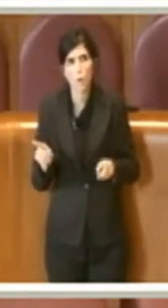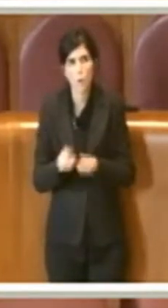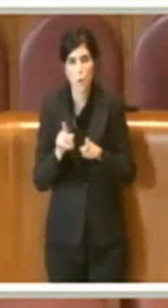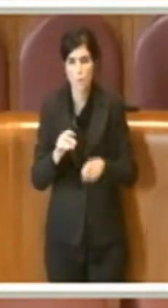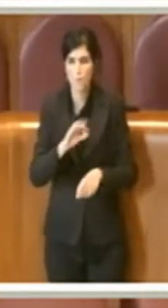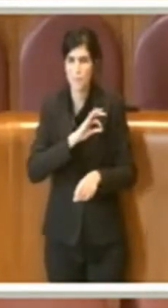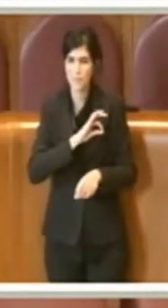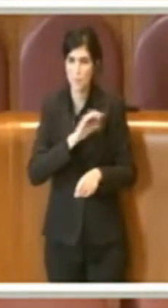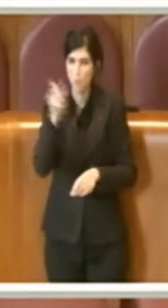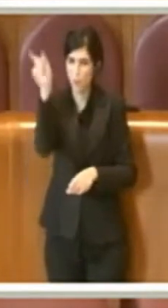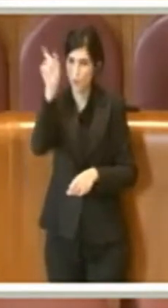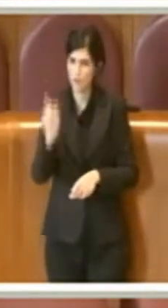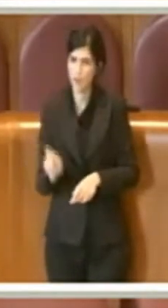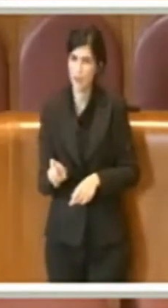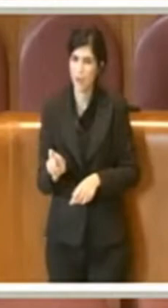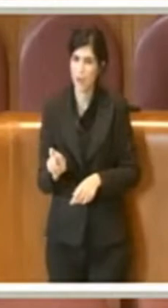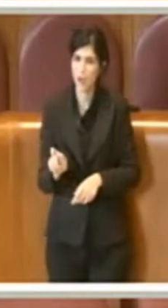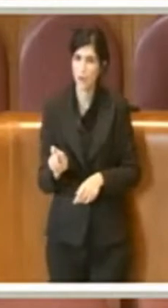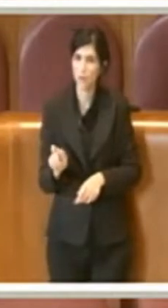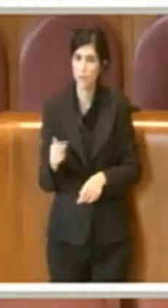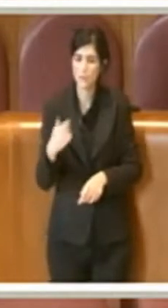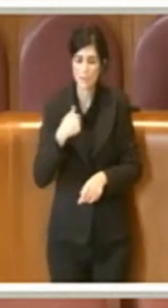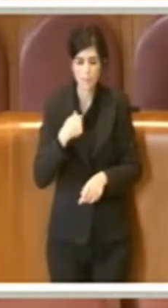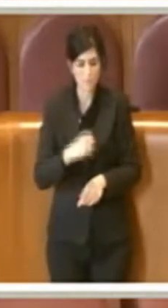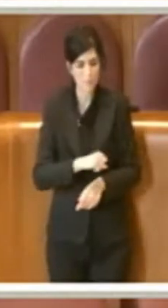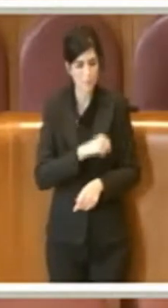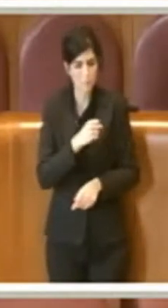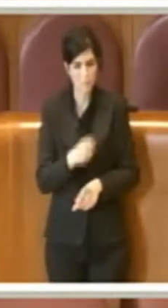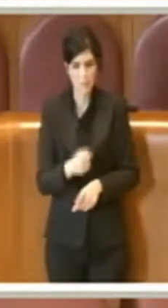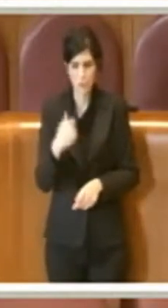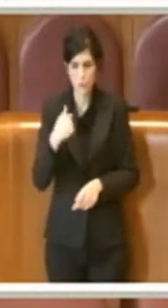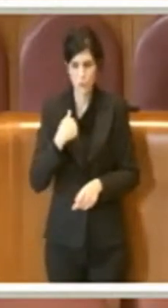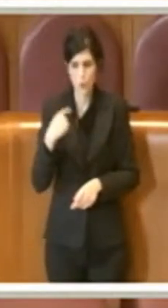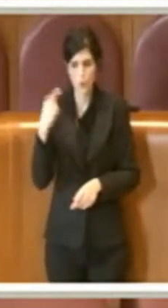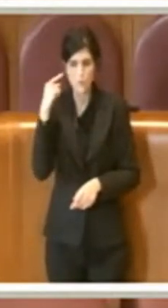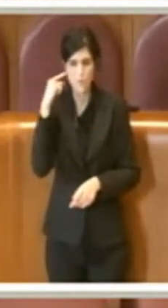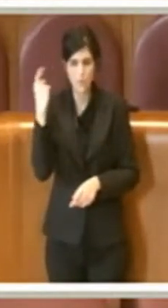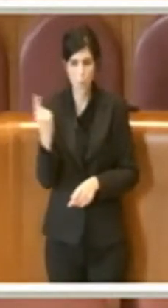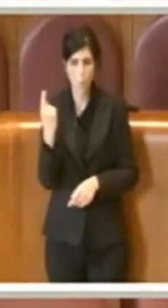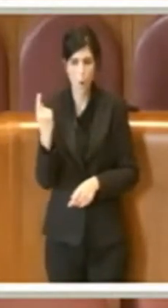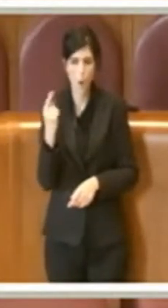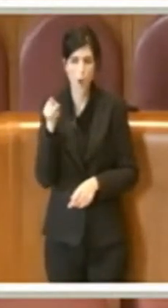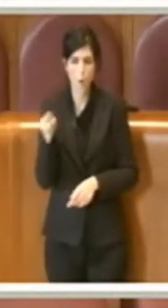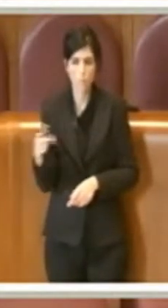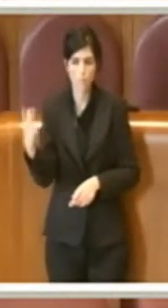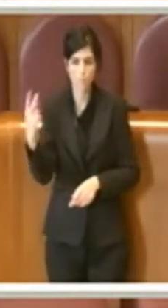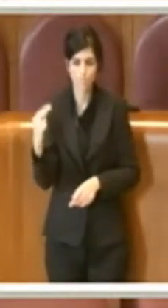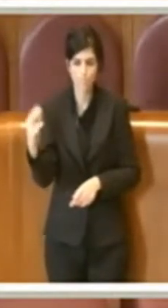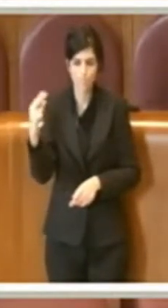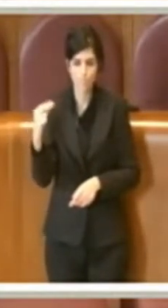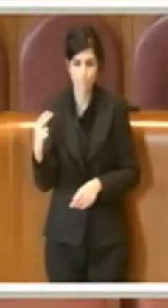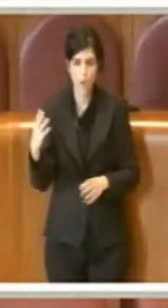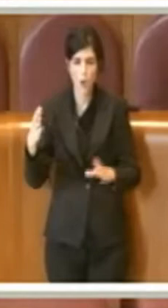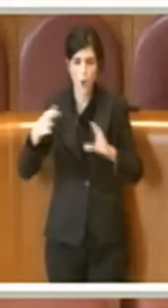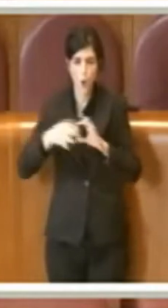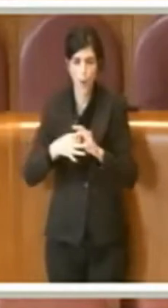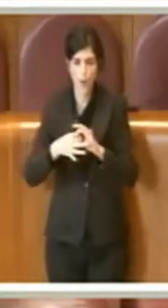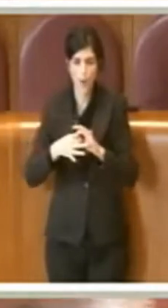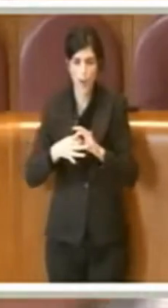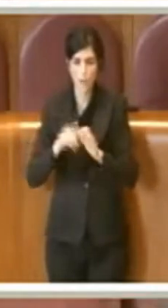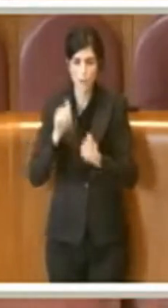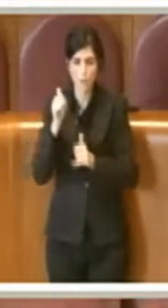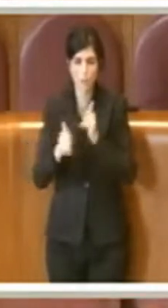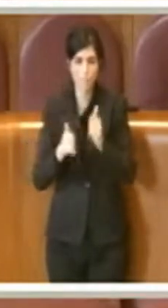italianità e purtroppo ho sentito qualcuno parlare di presunti crimini fascisti in